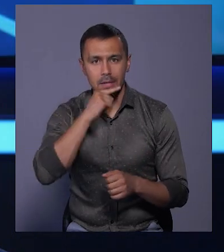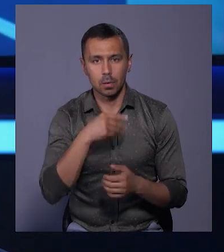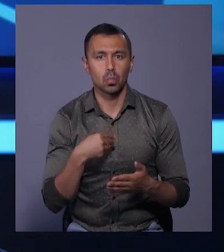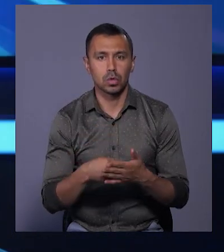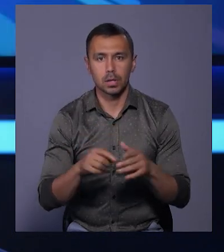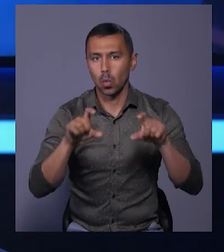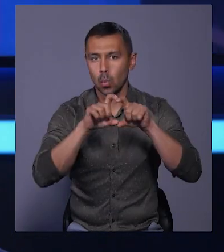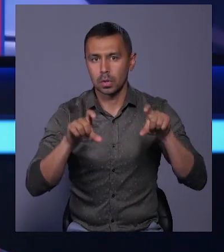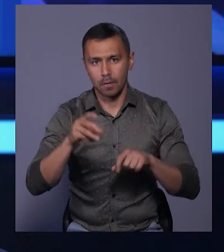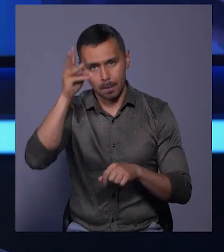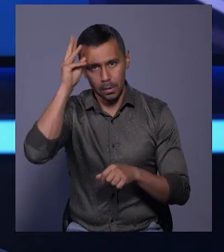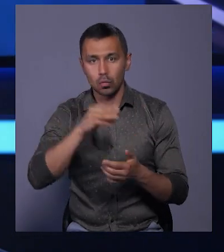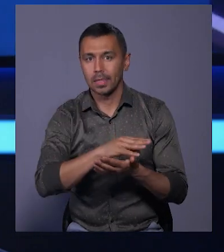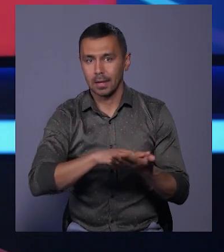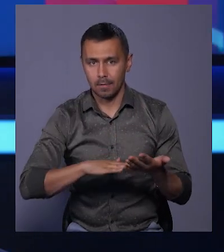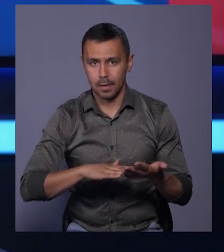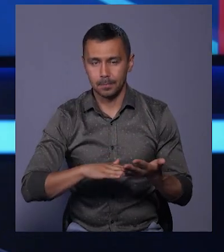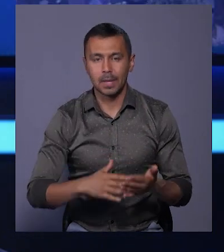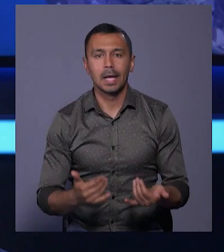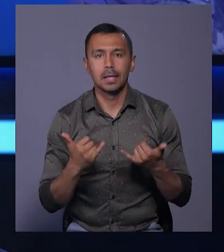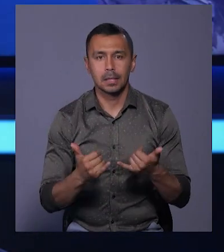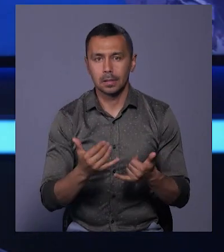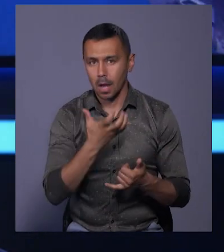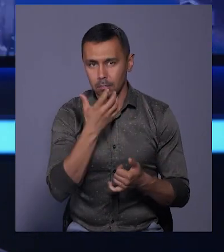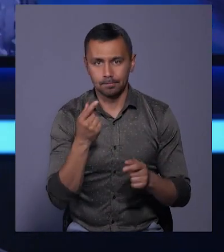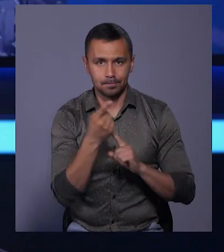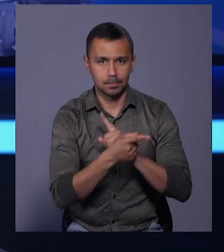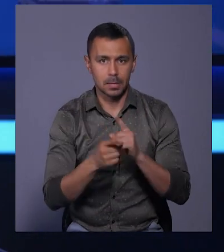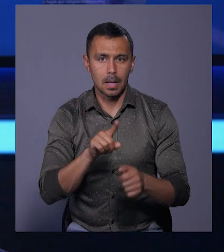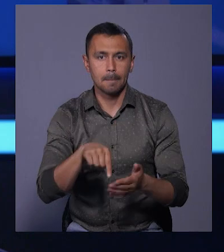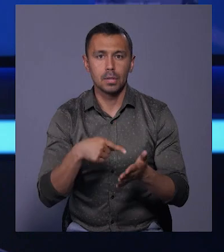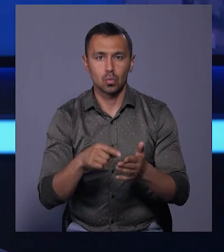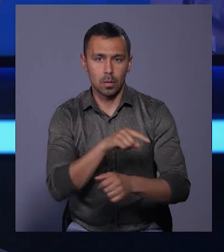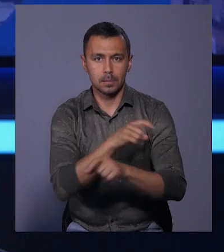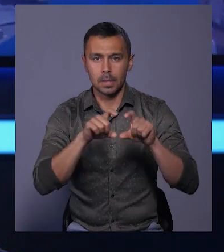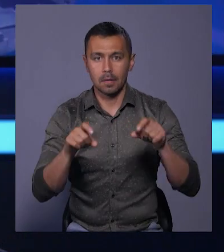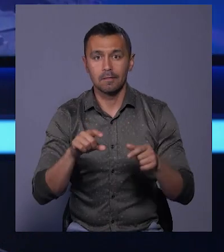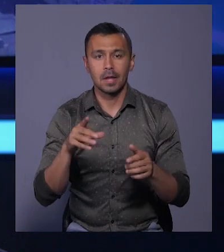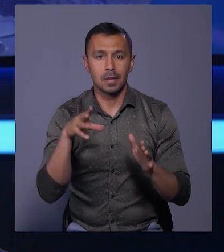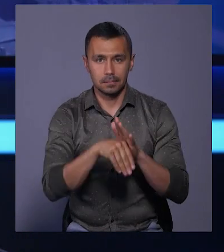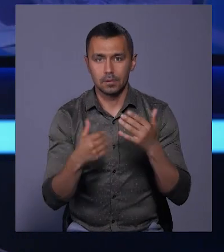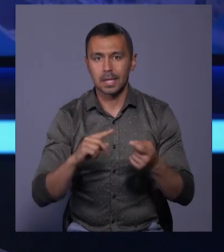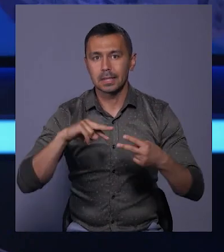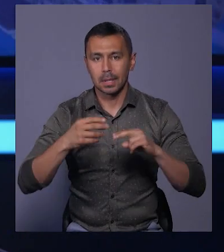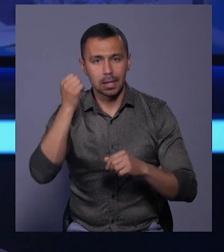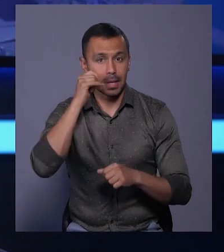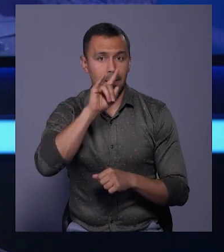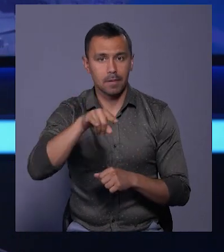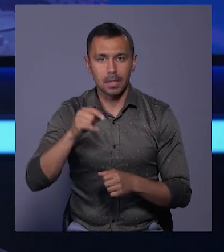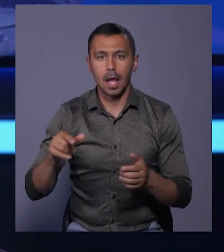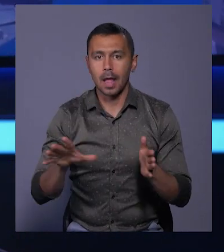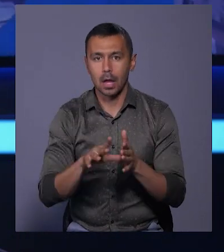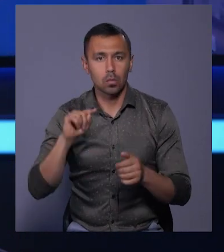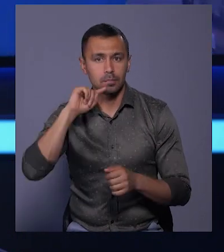бюджетних установ Хмельницького триває. Нині термомодернізують міську лікарню. У медзакладі вже замінили старі вікна на